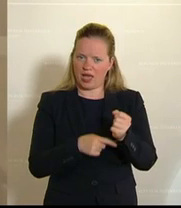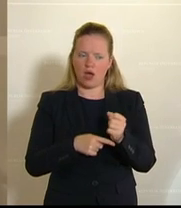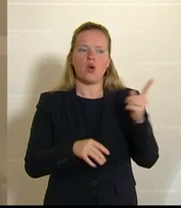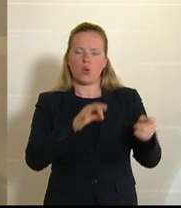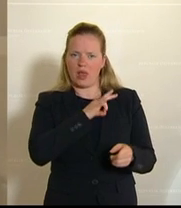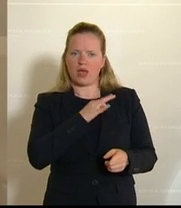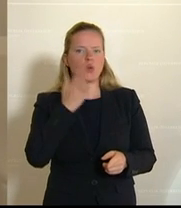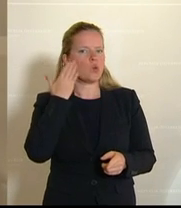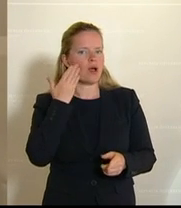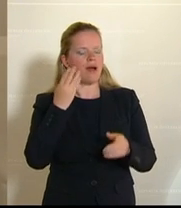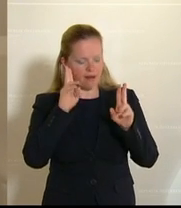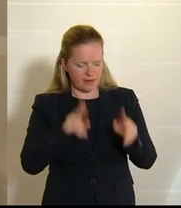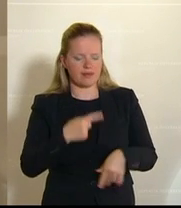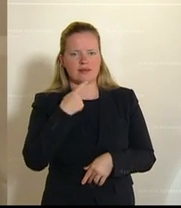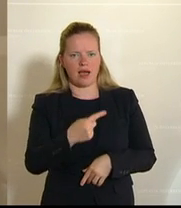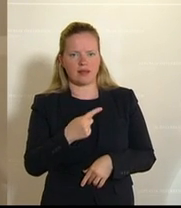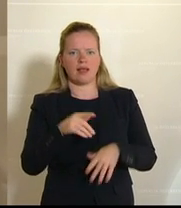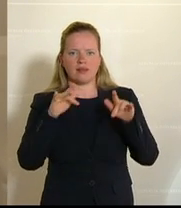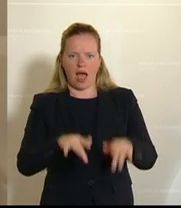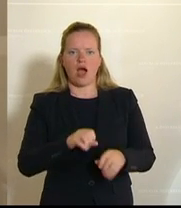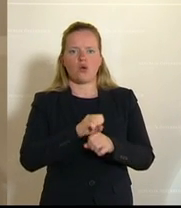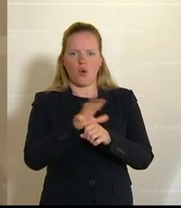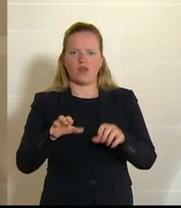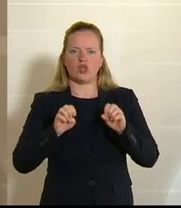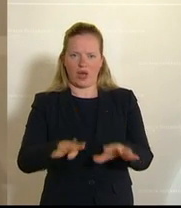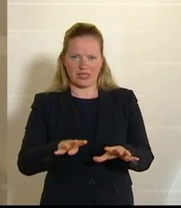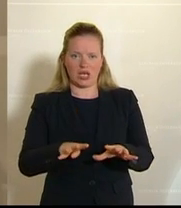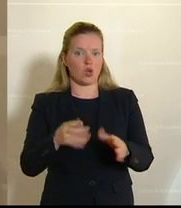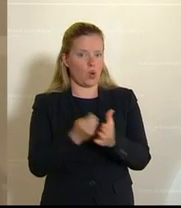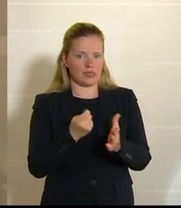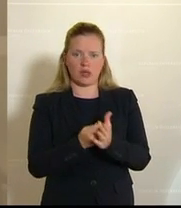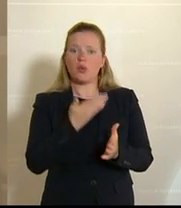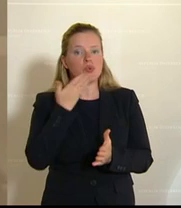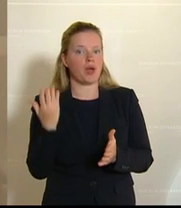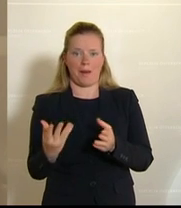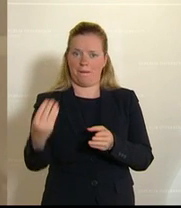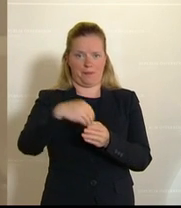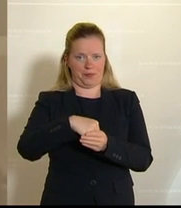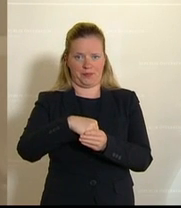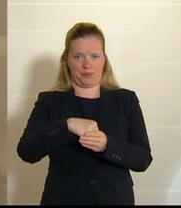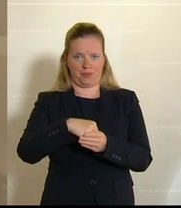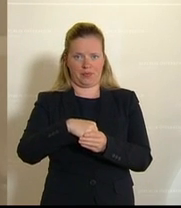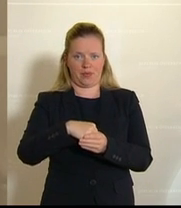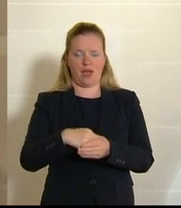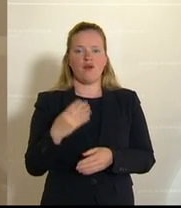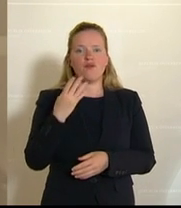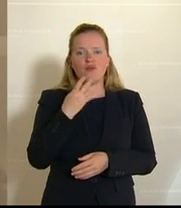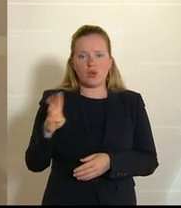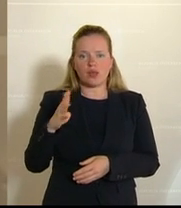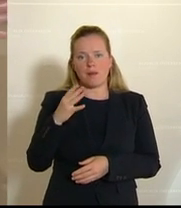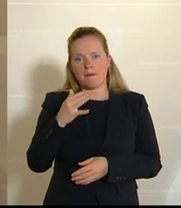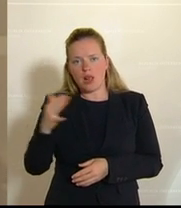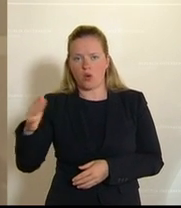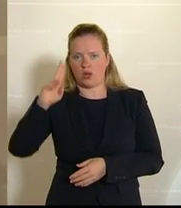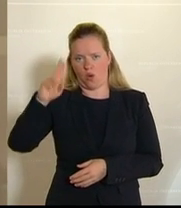Kucher auch richtig gesagt hat, es sind die Kosten für Corona, für Covid-19, sind noch nicht eingerechnet. Das heißt, es sind hier noch nicht drinnen die 400 Millionen Euro